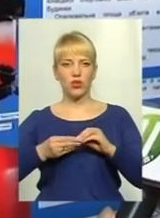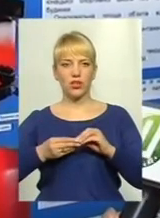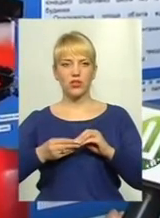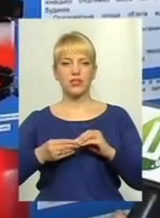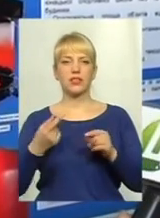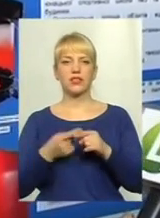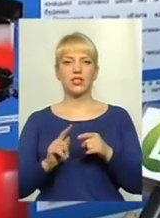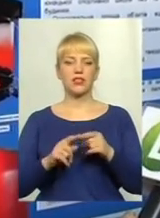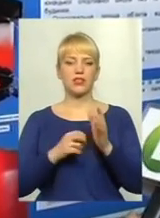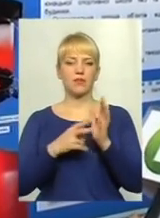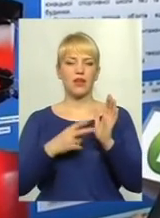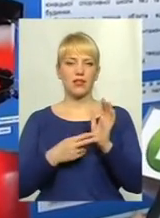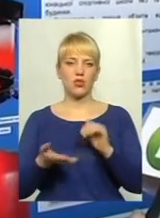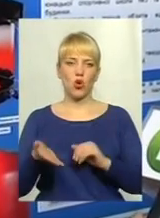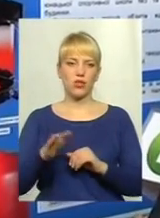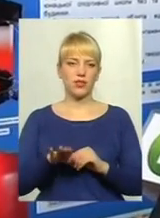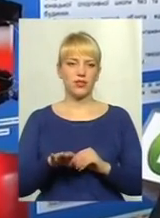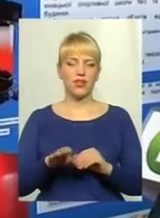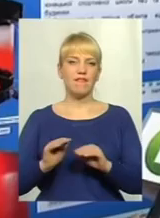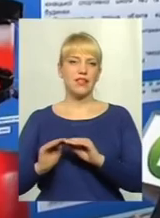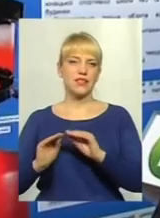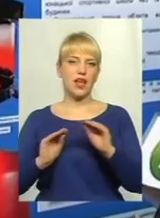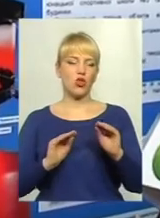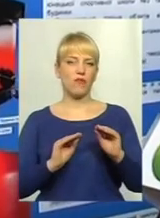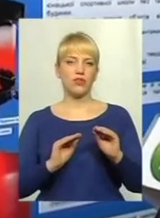агрегатів – 17 одиниць було встановлено.